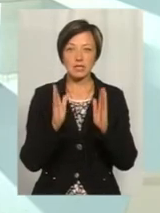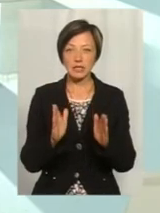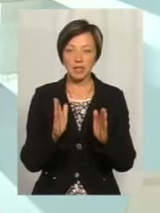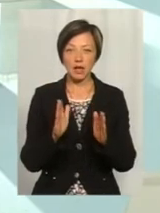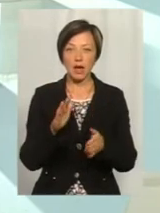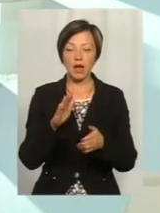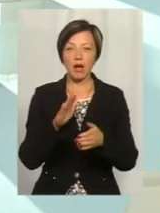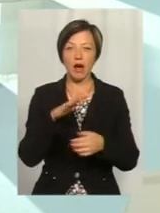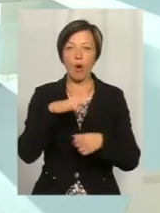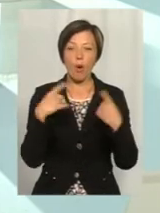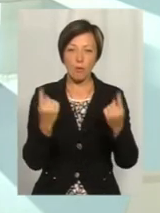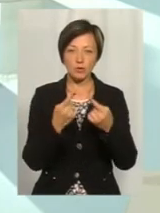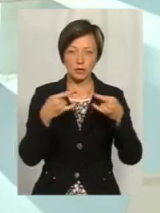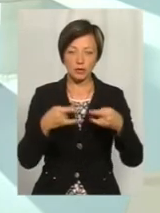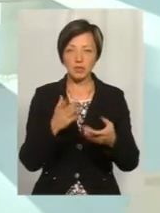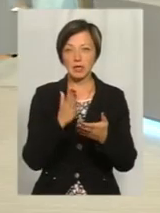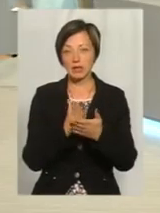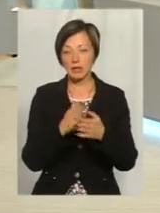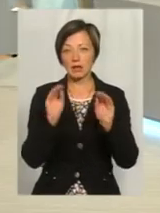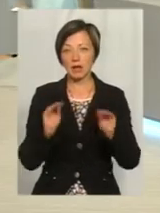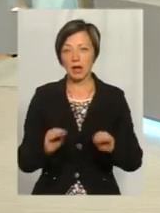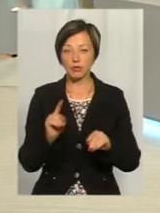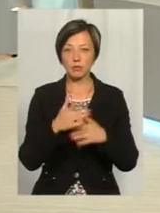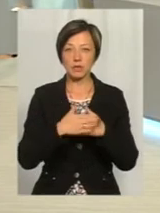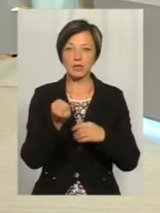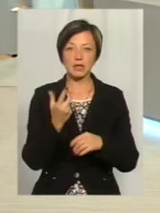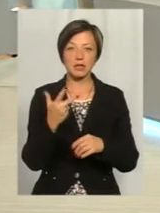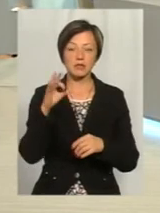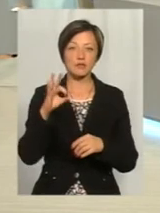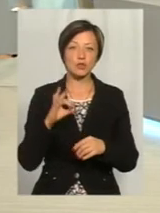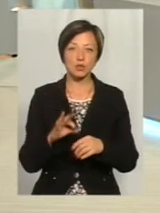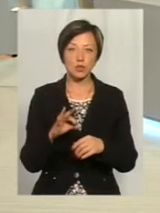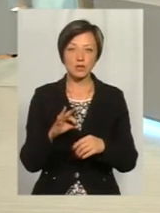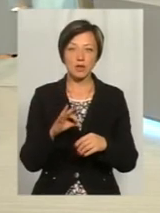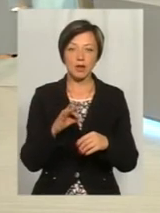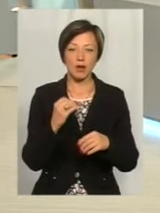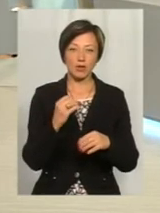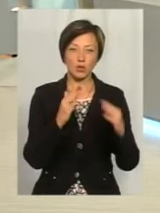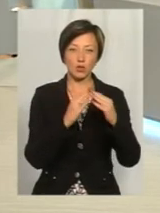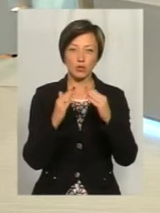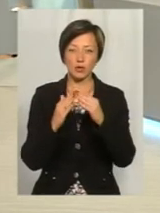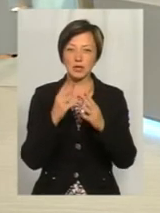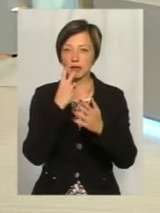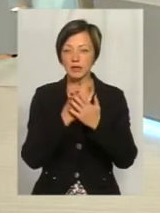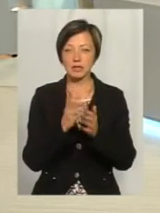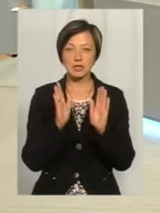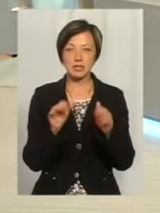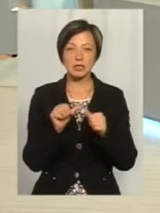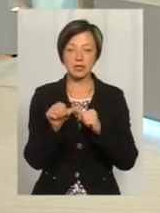аналогове телебачення. Також є дані, що десь приблизно 13% домогосподарств дивилися виключно